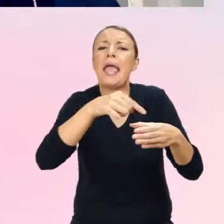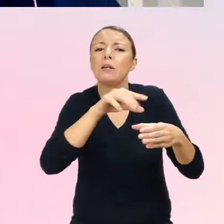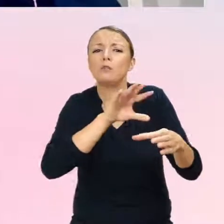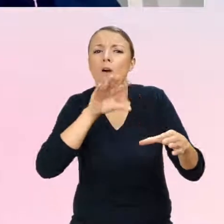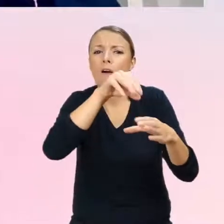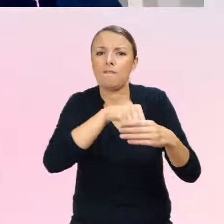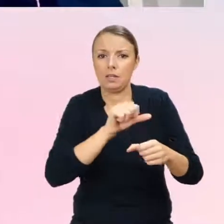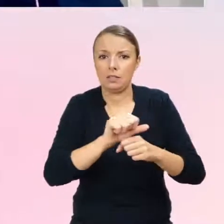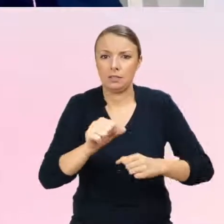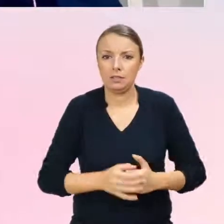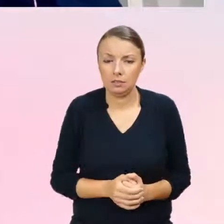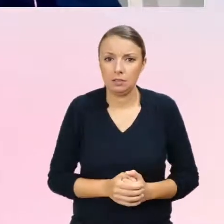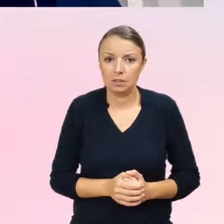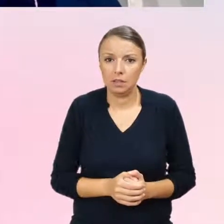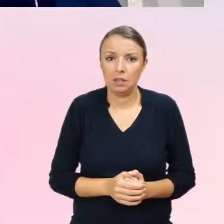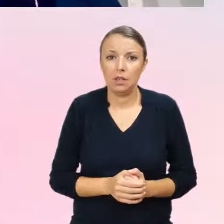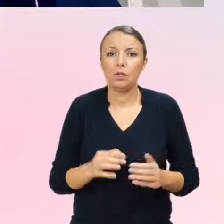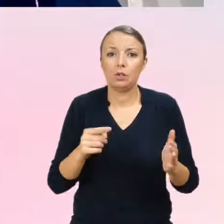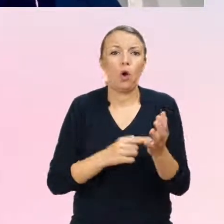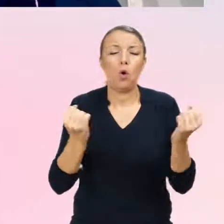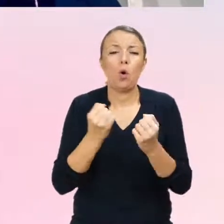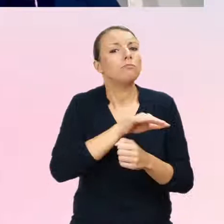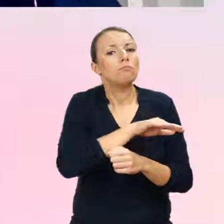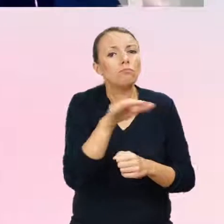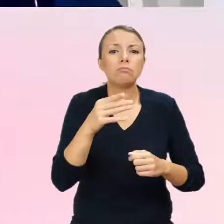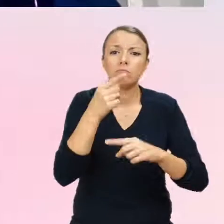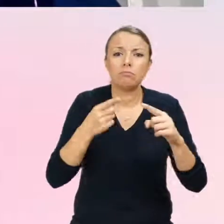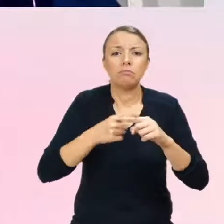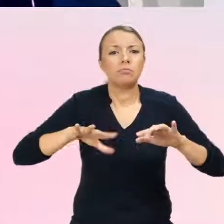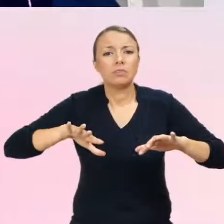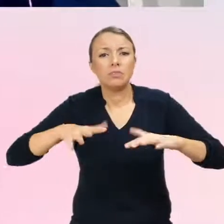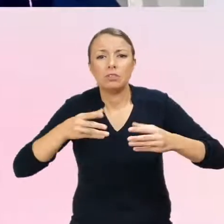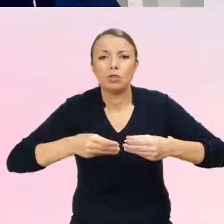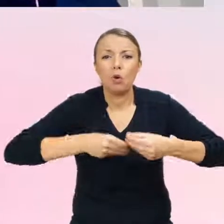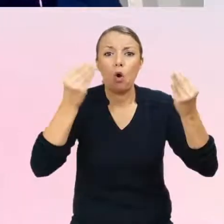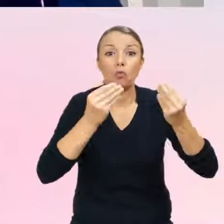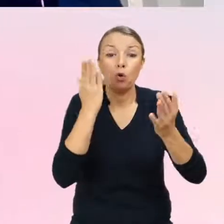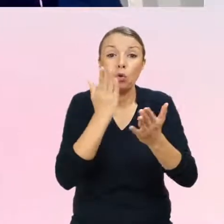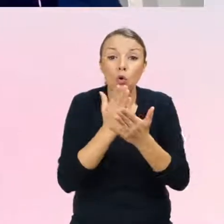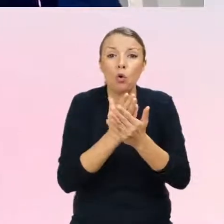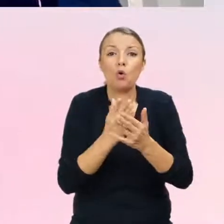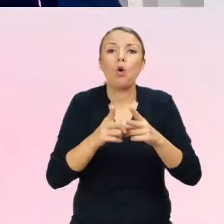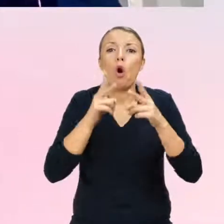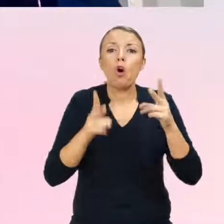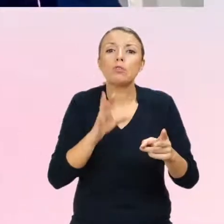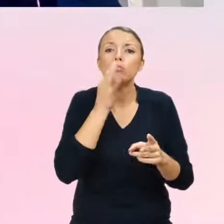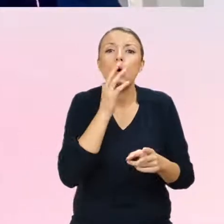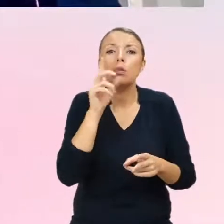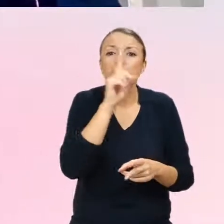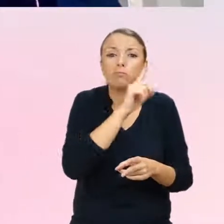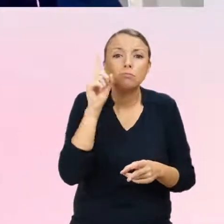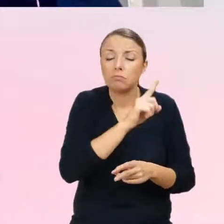wszystkich stresorów rozwojowych związanych z adolescencją, gdzie i tak jakby w ten etap poszukiwania